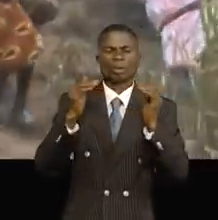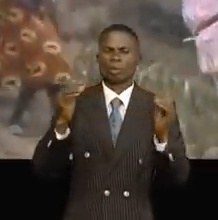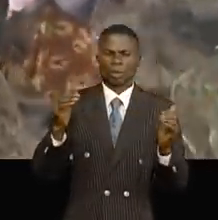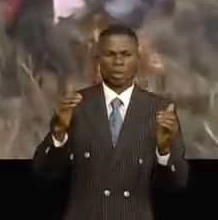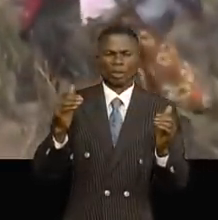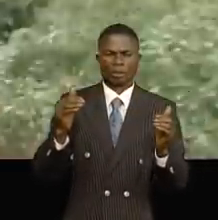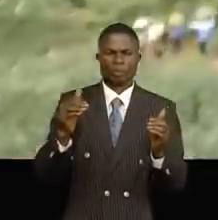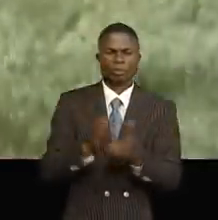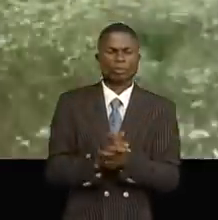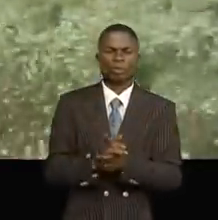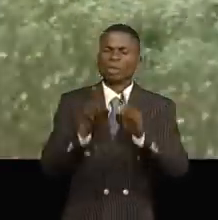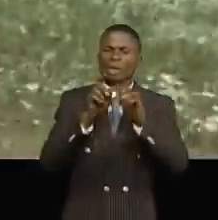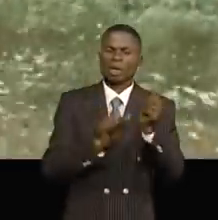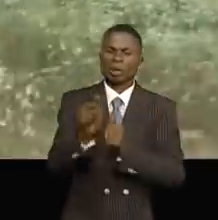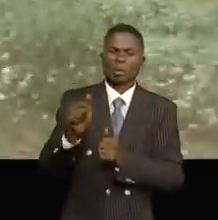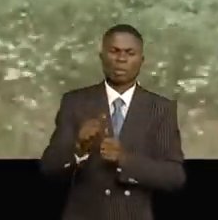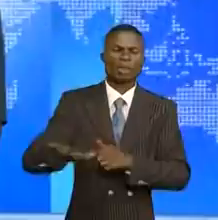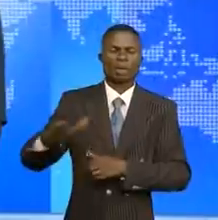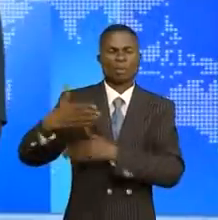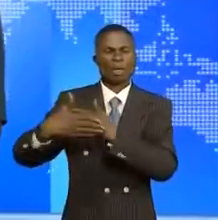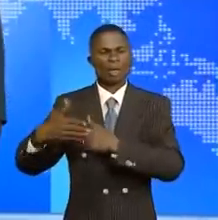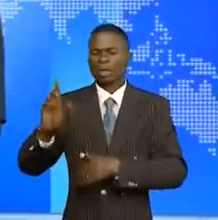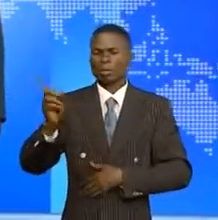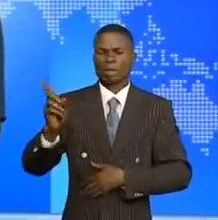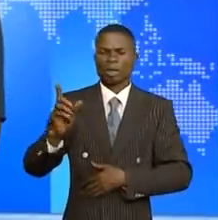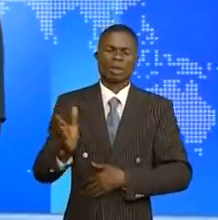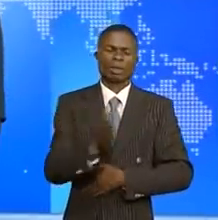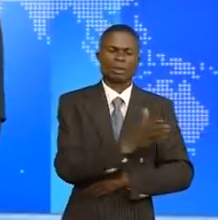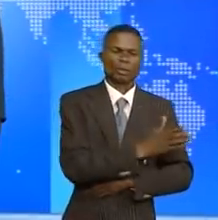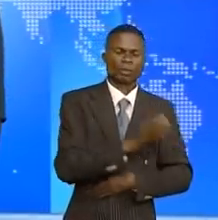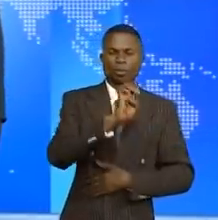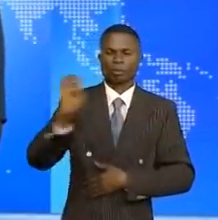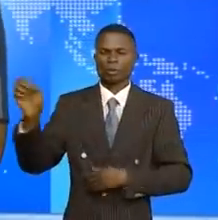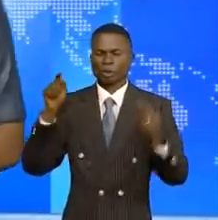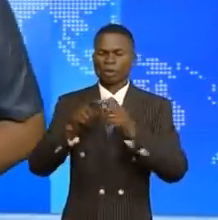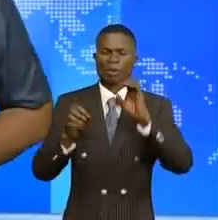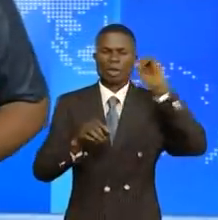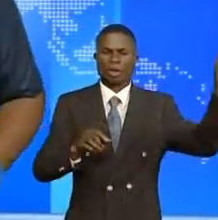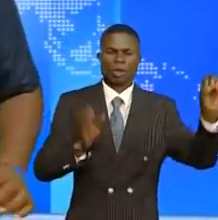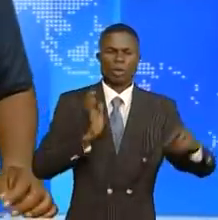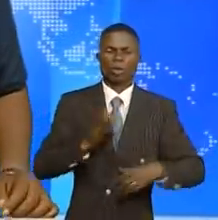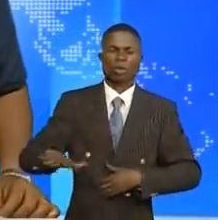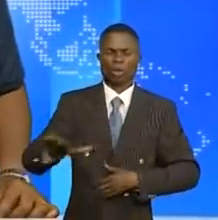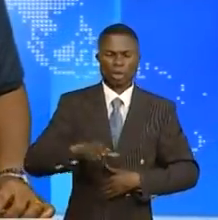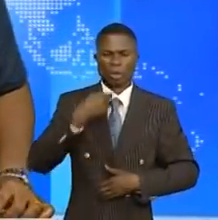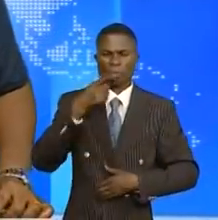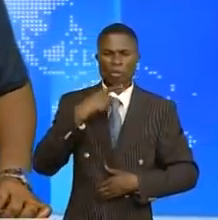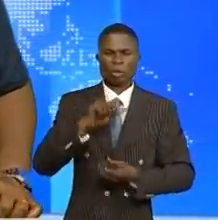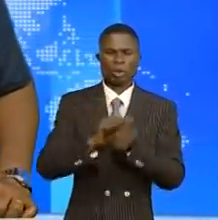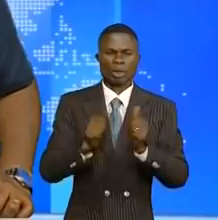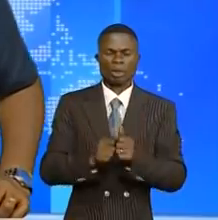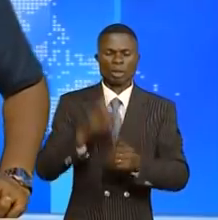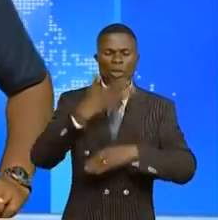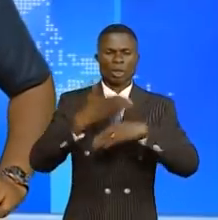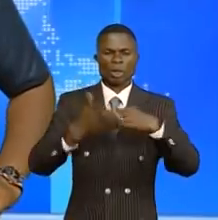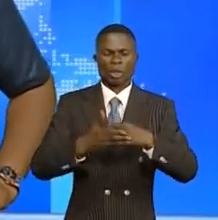interne sans passer par le pays voisin. De l'est à l'ouest du pays, pour parler de l'achèvement du stade